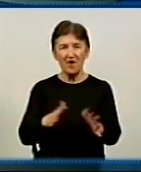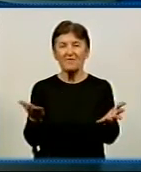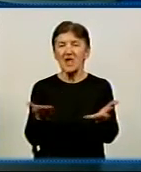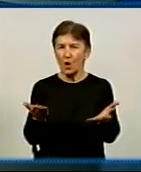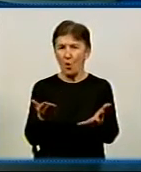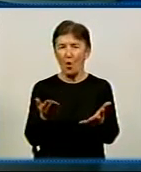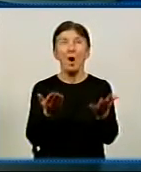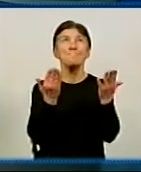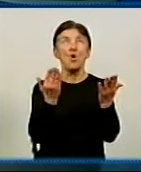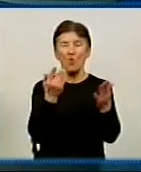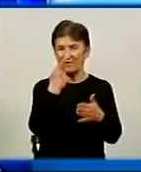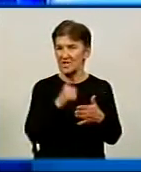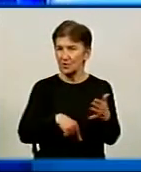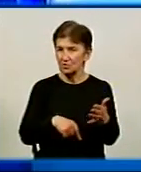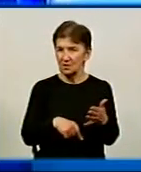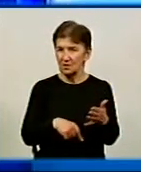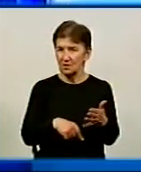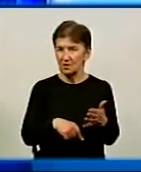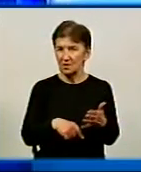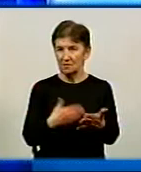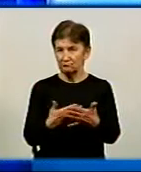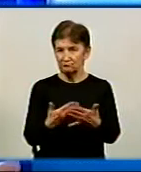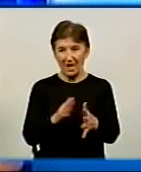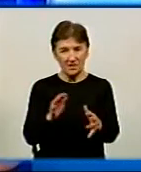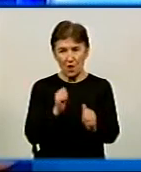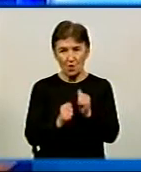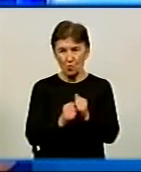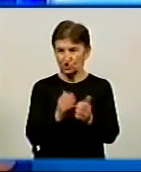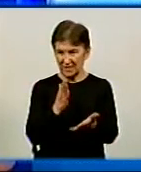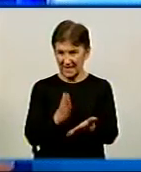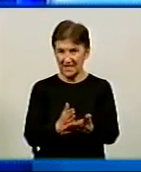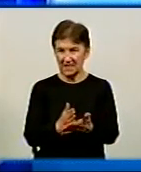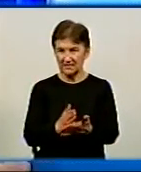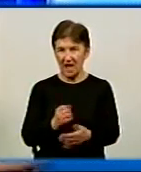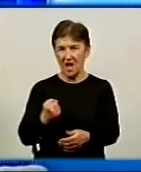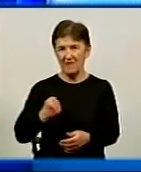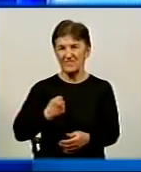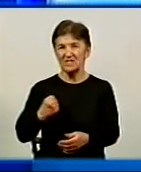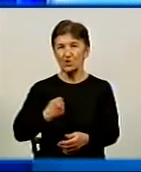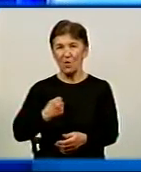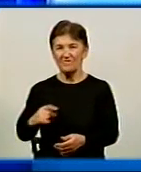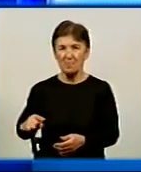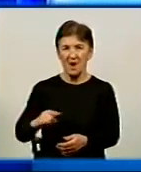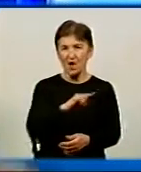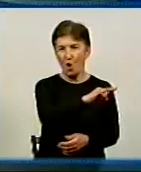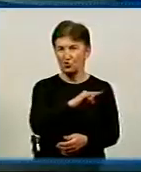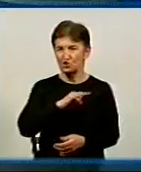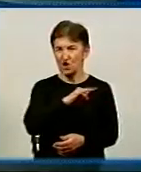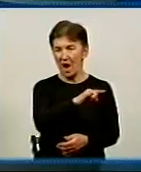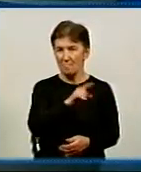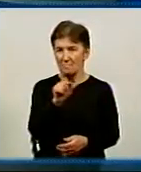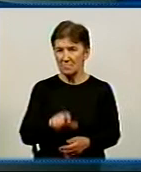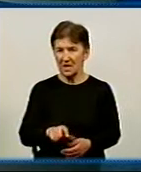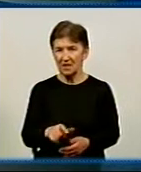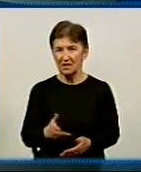вірує. Ну, наприклад, не кожен може стати військовим льотчиком, тому що є певні обмеження. Існують обмеження для капелланів? Ну, жінки